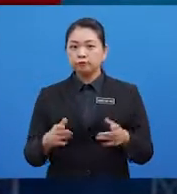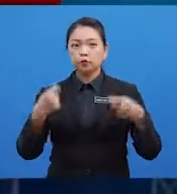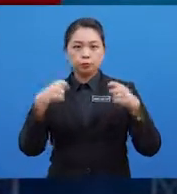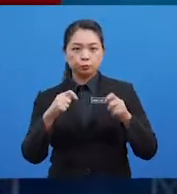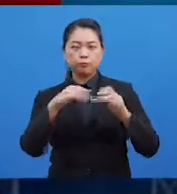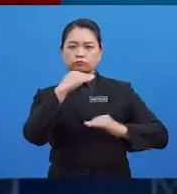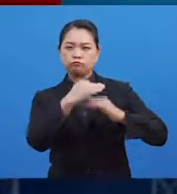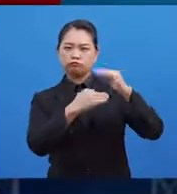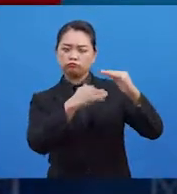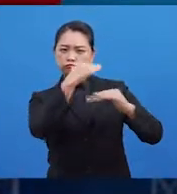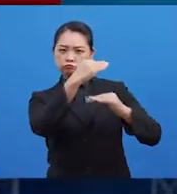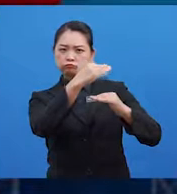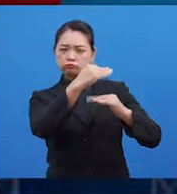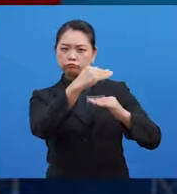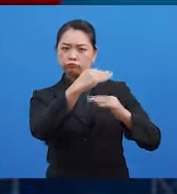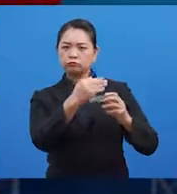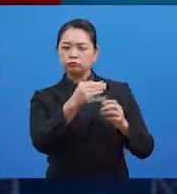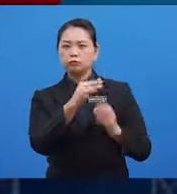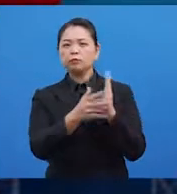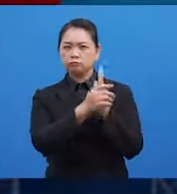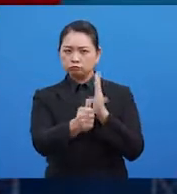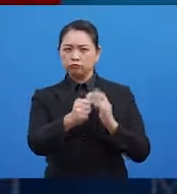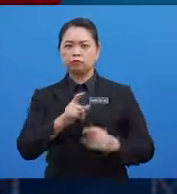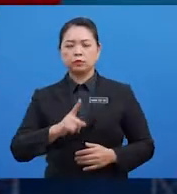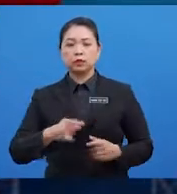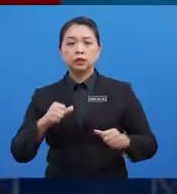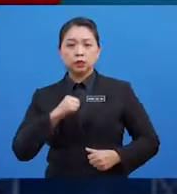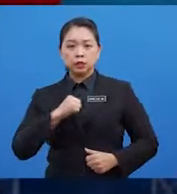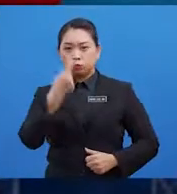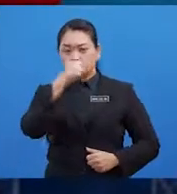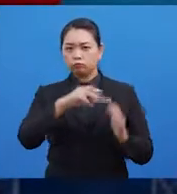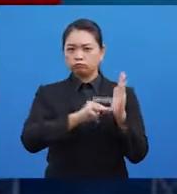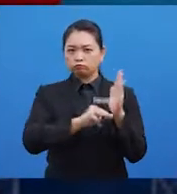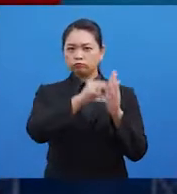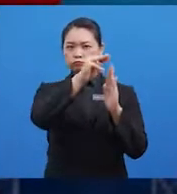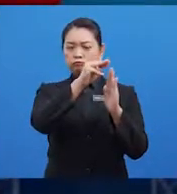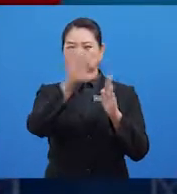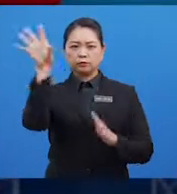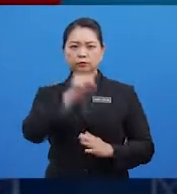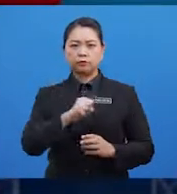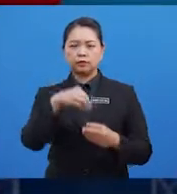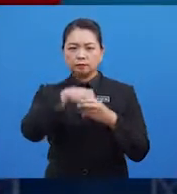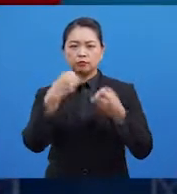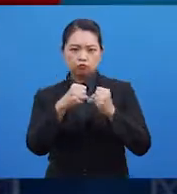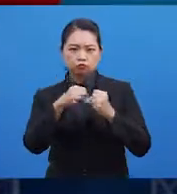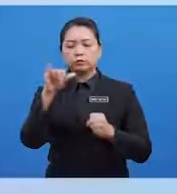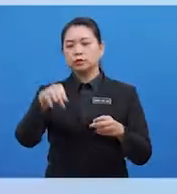membangunkan potensi individu bagi memaksimalkan pencapaian dalam sukan yang dicelurinya